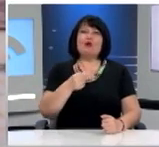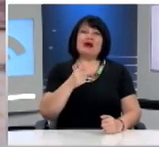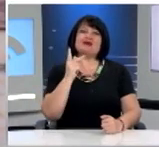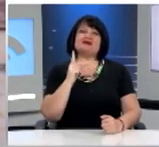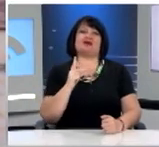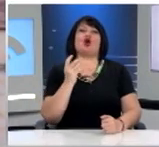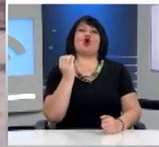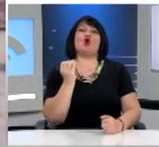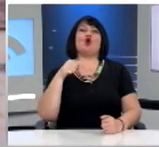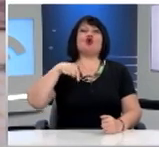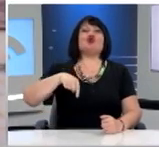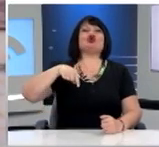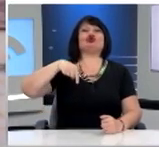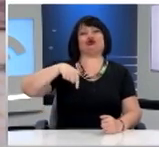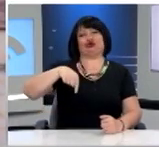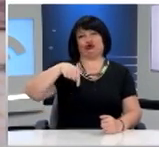Κοτρότσιος